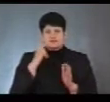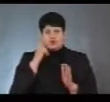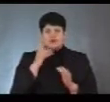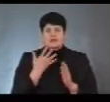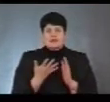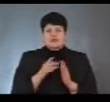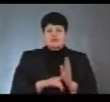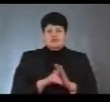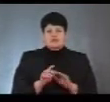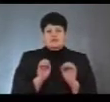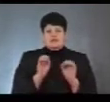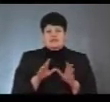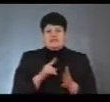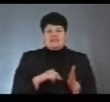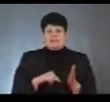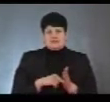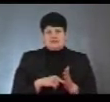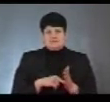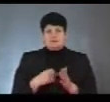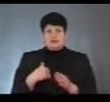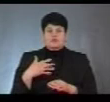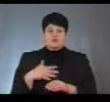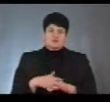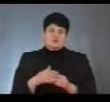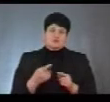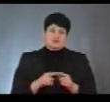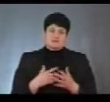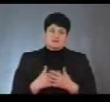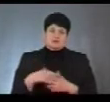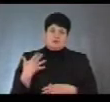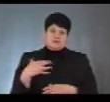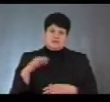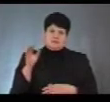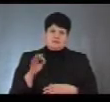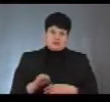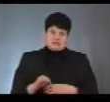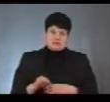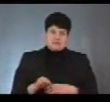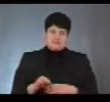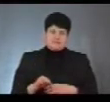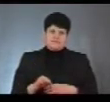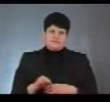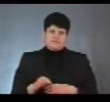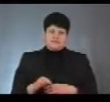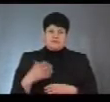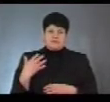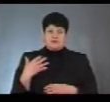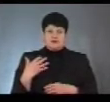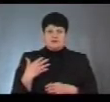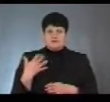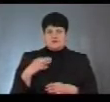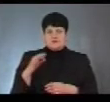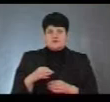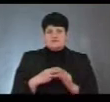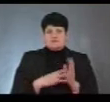почали передавати міста. Тобто, ми розуміємо, що це до середнього 50% така температура по палаті, 50% 18-річних